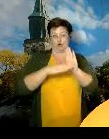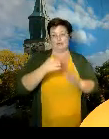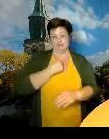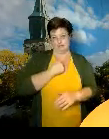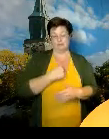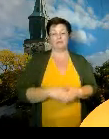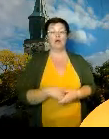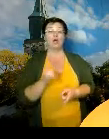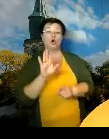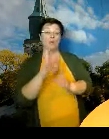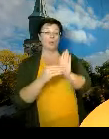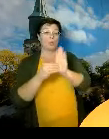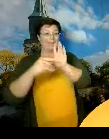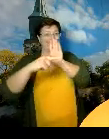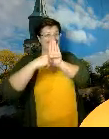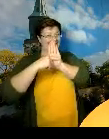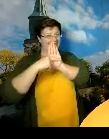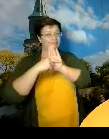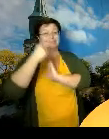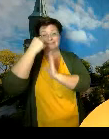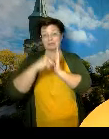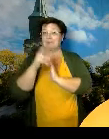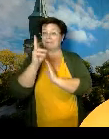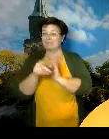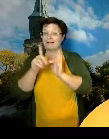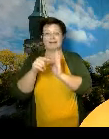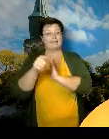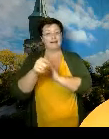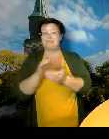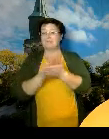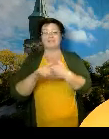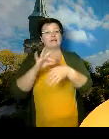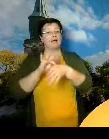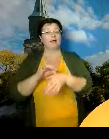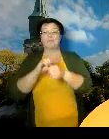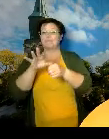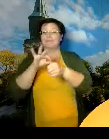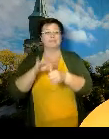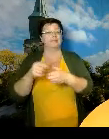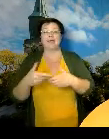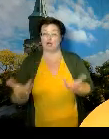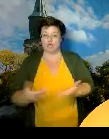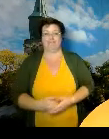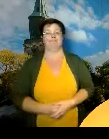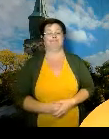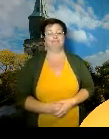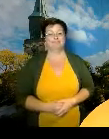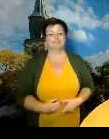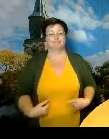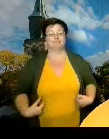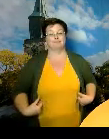Jos se on negatiivinen, niin juuri sillä hetkellä sinulla ei ole koronavirustartuntaa.